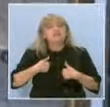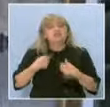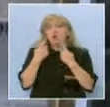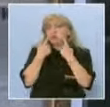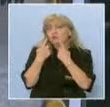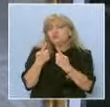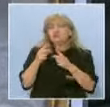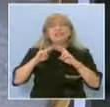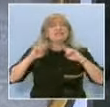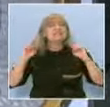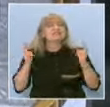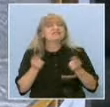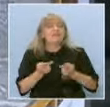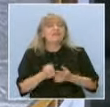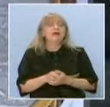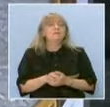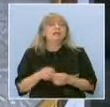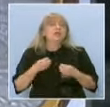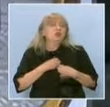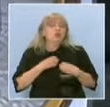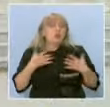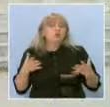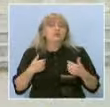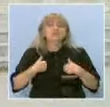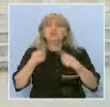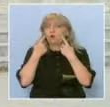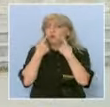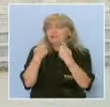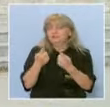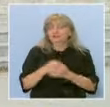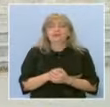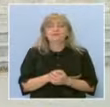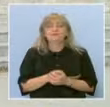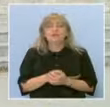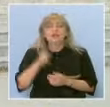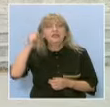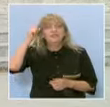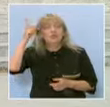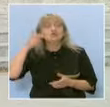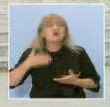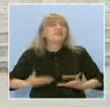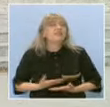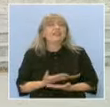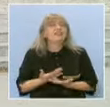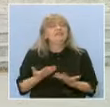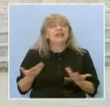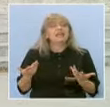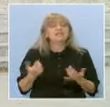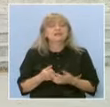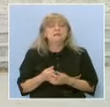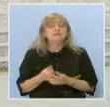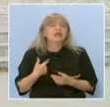иджен вид да обогачи своя мироглед. Философията ми е интересно, защото някак се